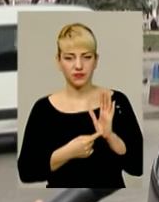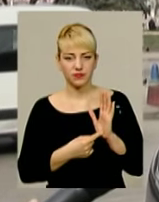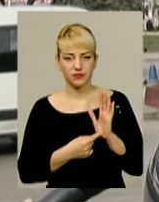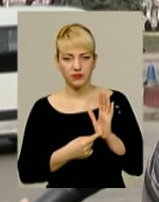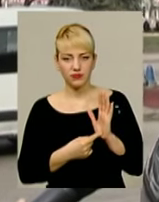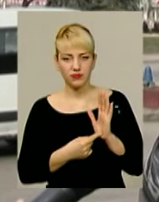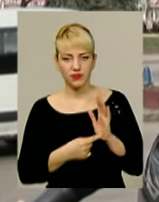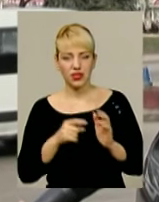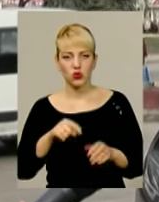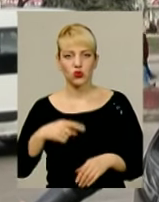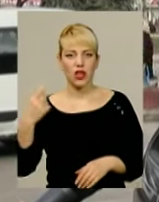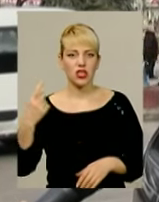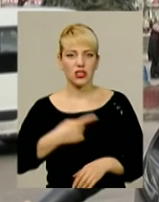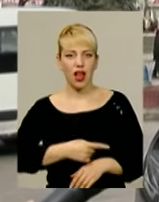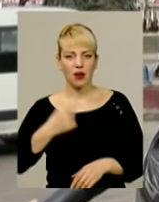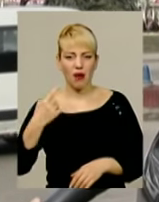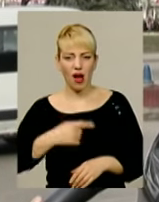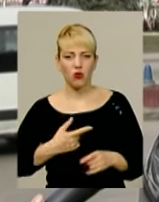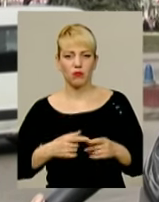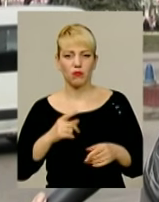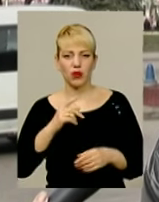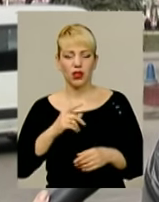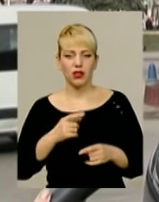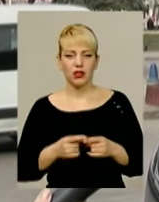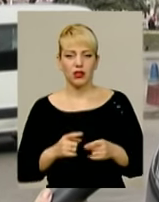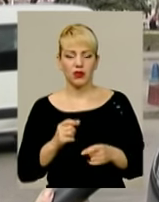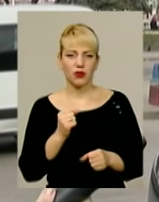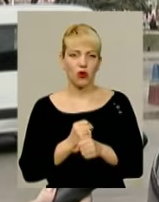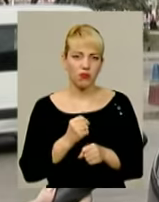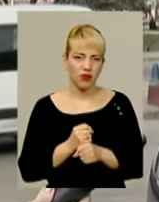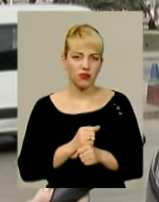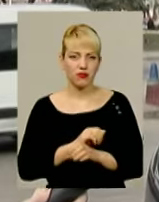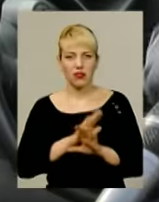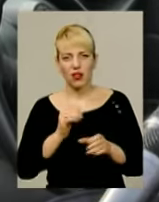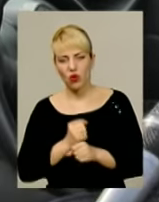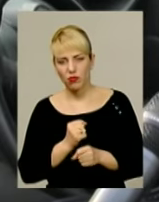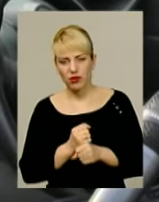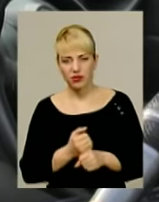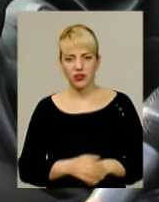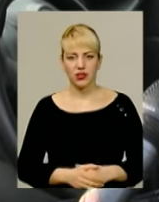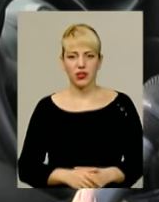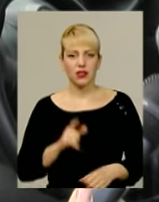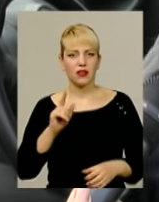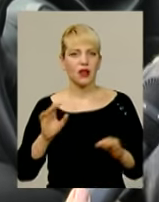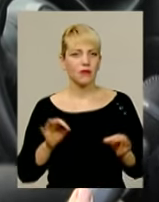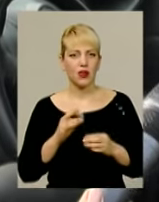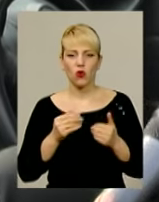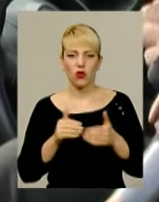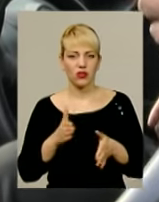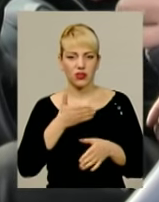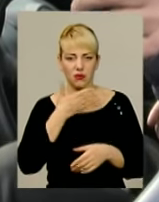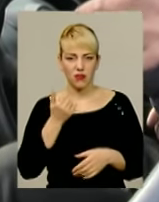шлагбаунд один тільки робив, зараз щось не робить взагалі. Там ніколи не відкрито,